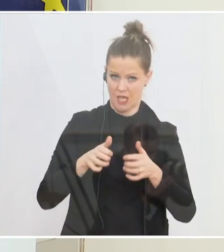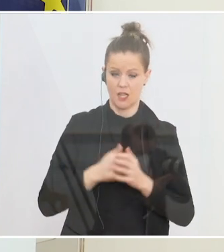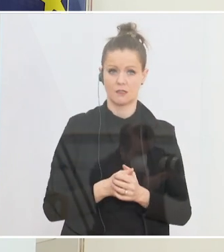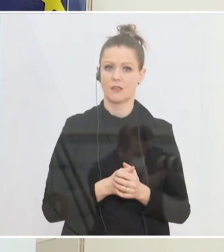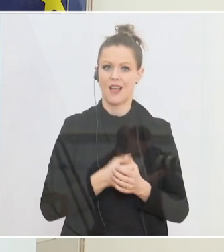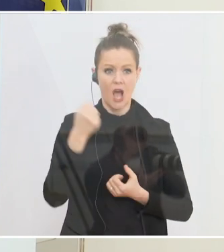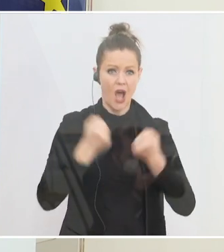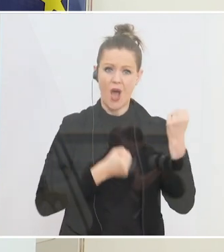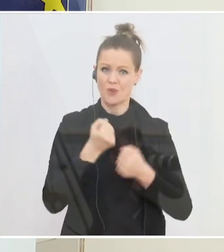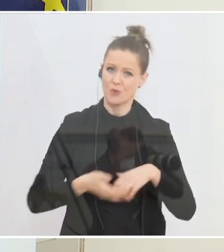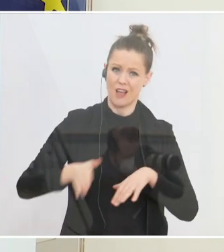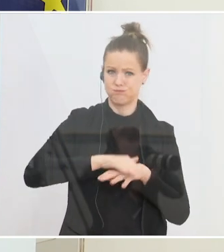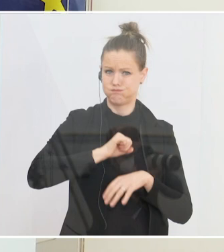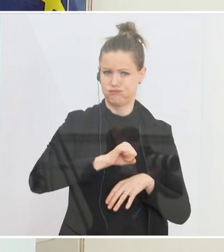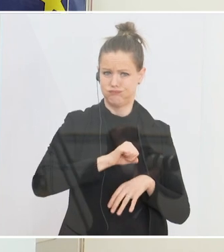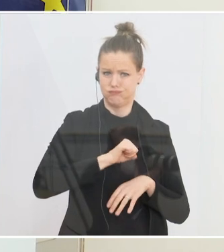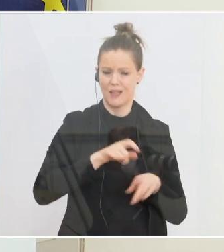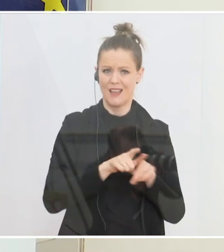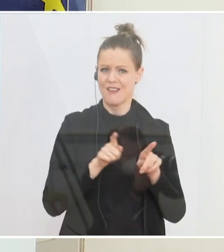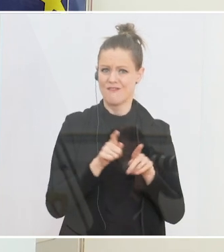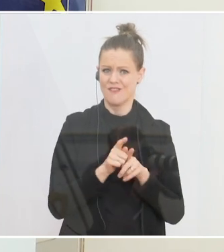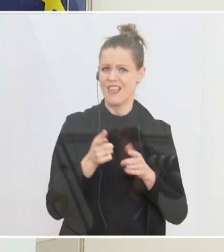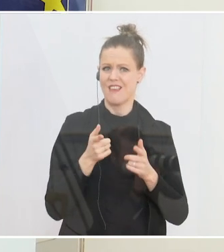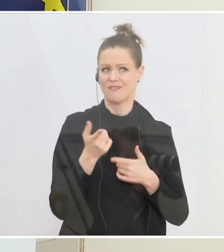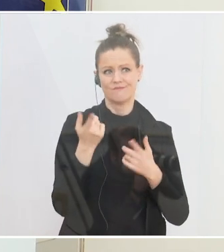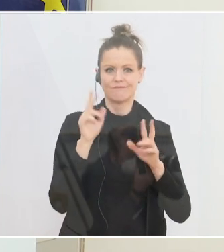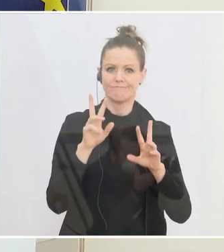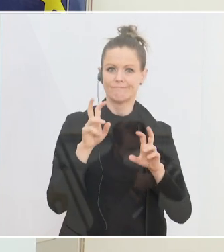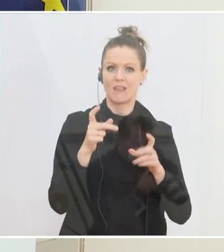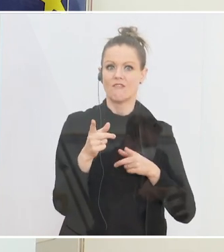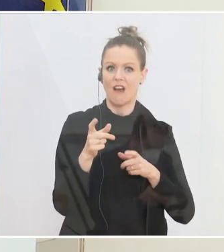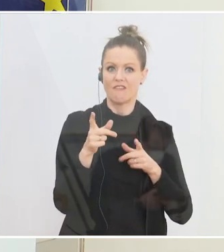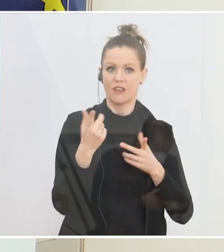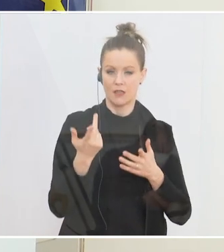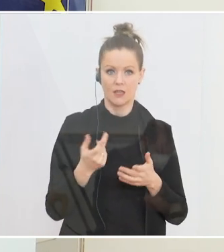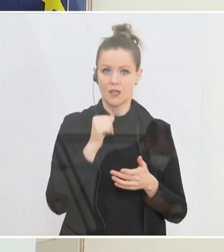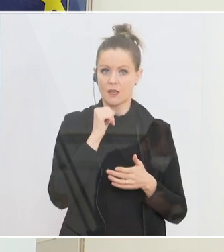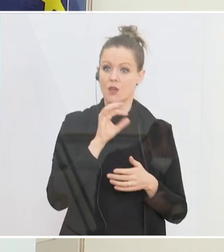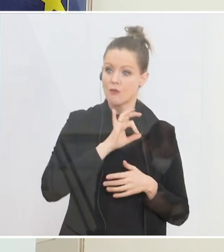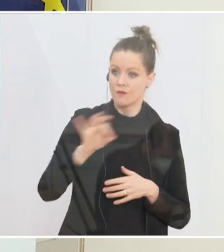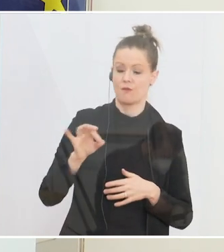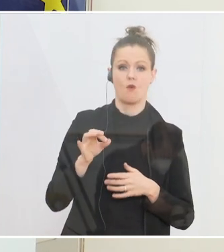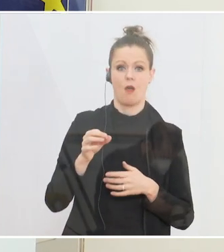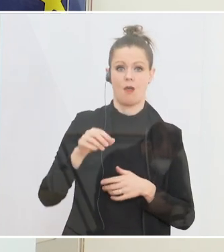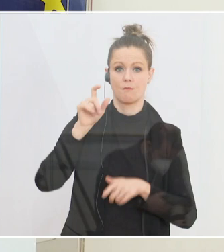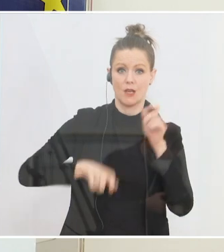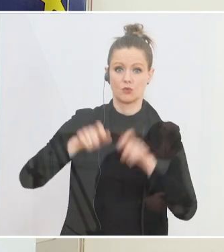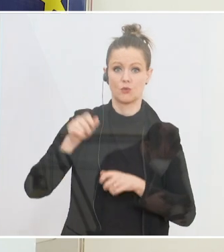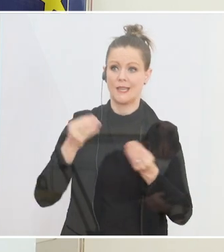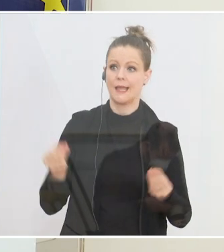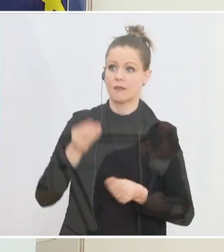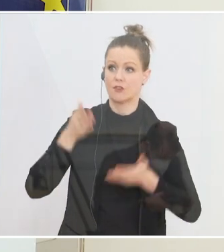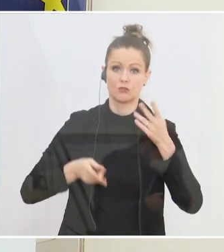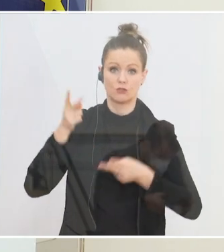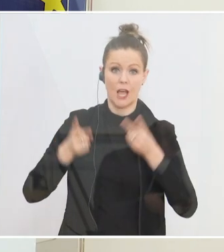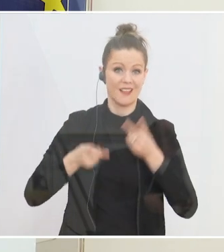überhöhter Geschwindigkeit wirklich zur Waffe wird und letztendlich dann auch immer Menschen nicht nur zu Schaden kommen, sondern ihr Leben verlieren. Vor